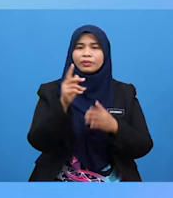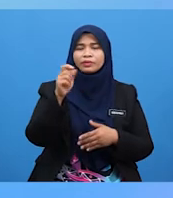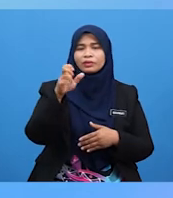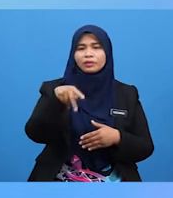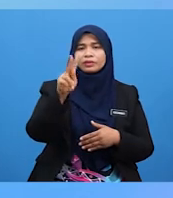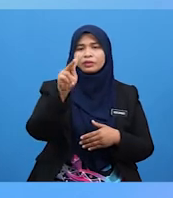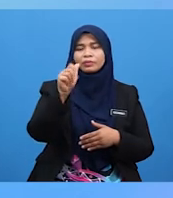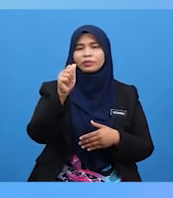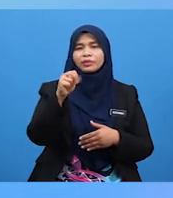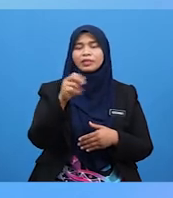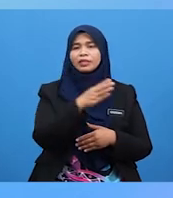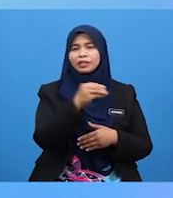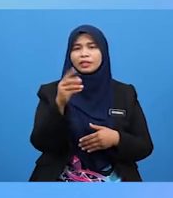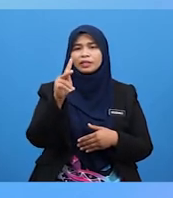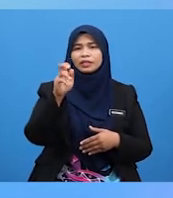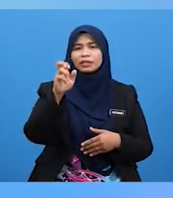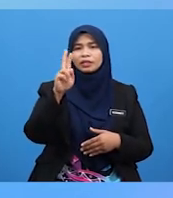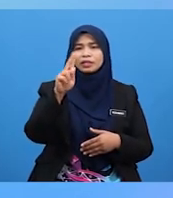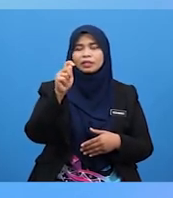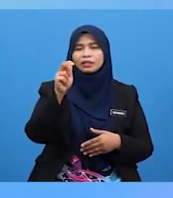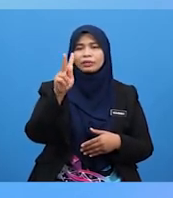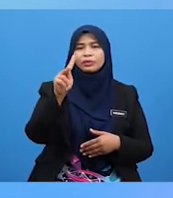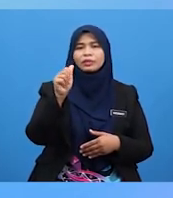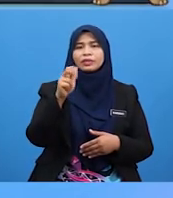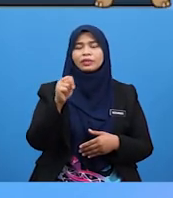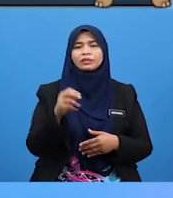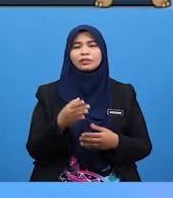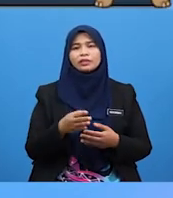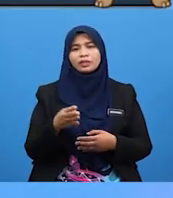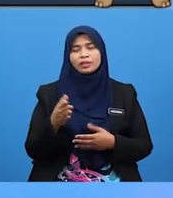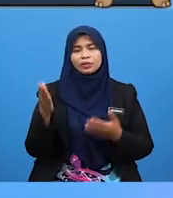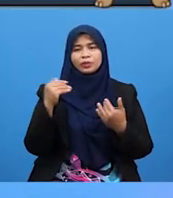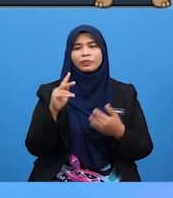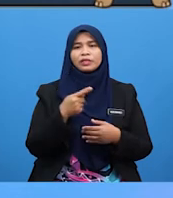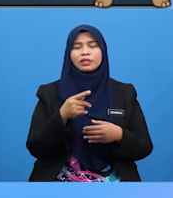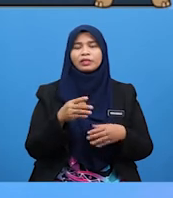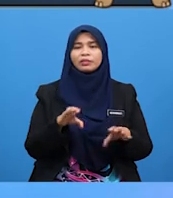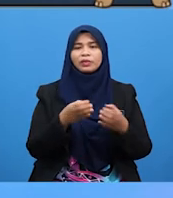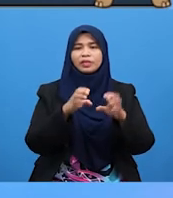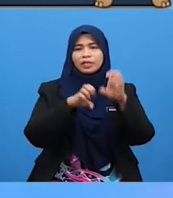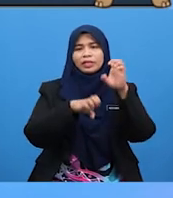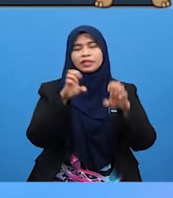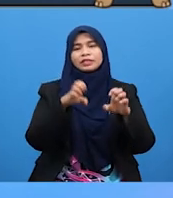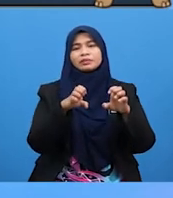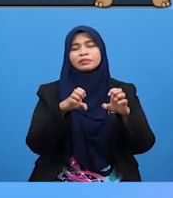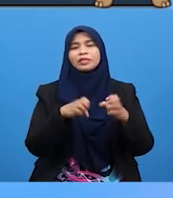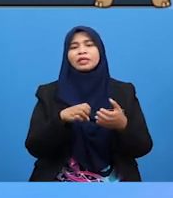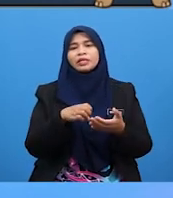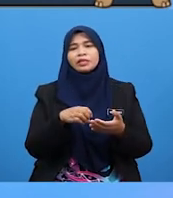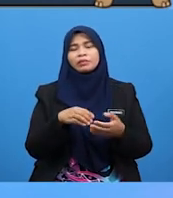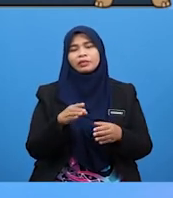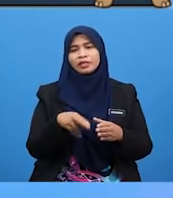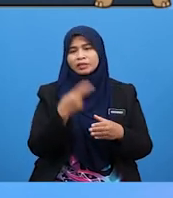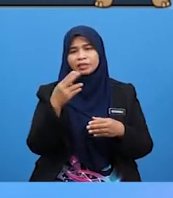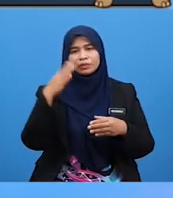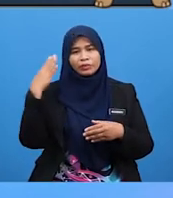Dan Ketukan Murid-murid Jom Kita Jalankan Eksperimen Penghasilan